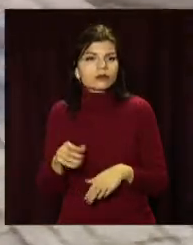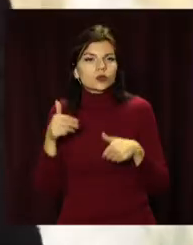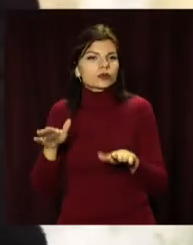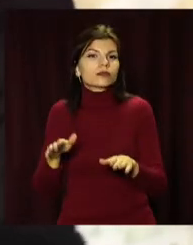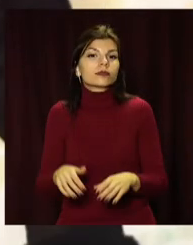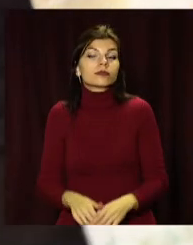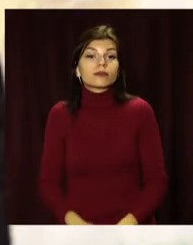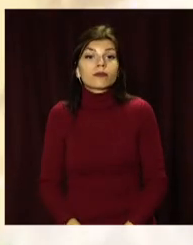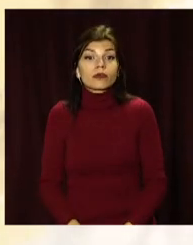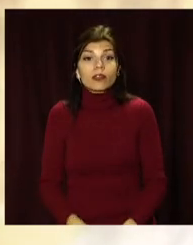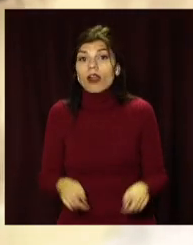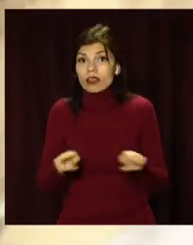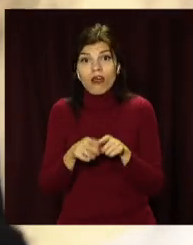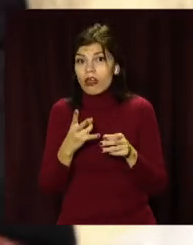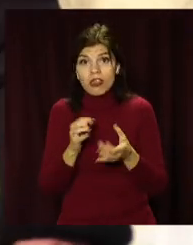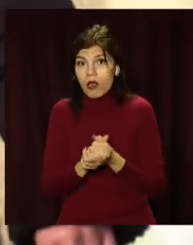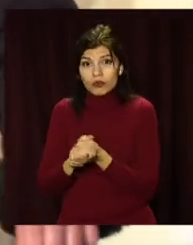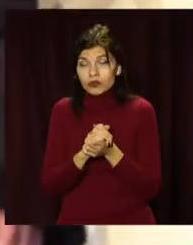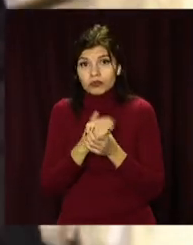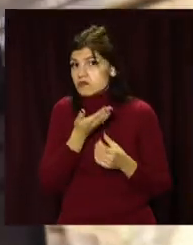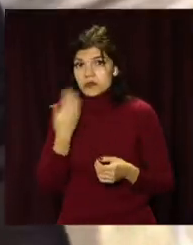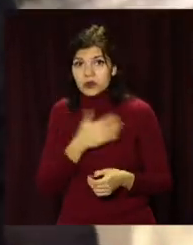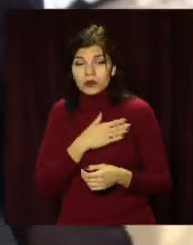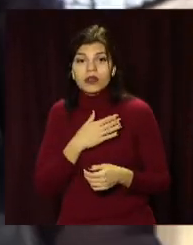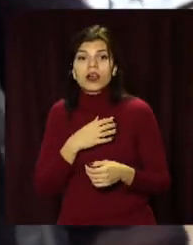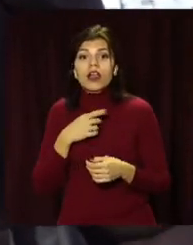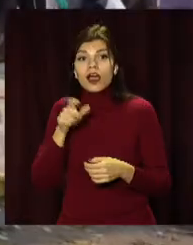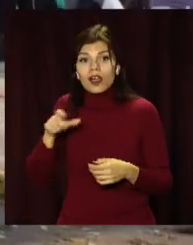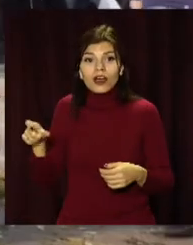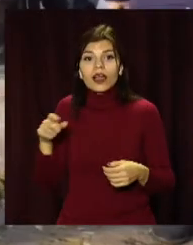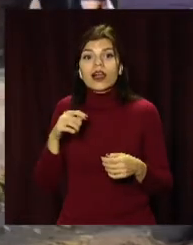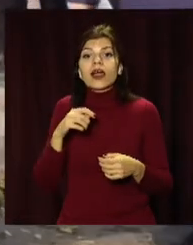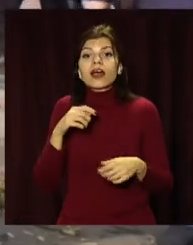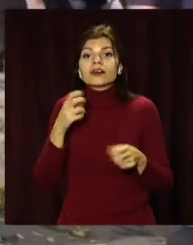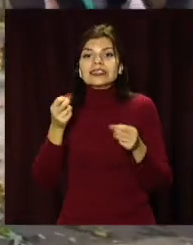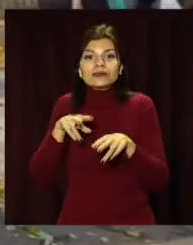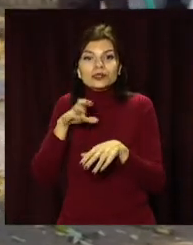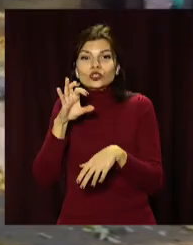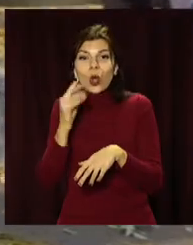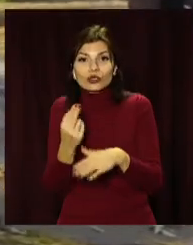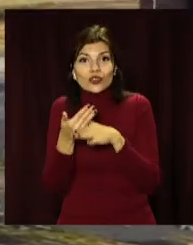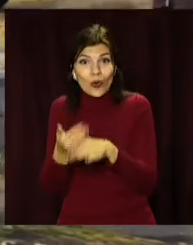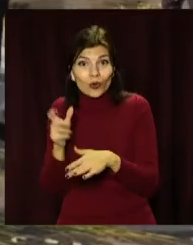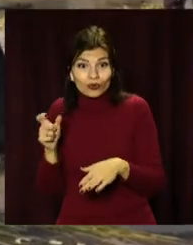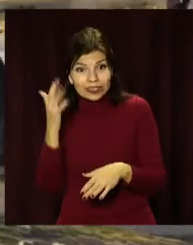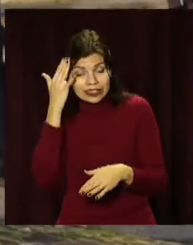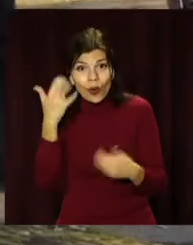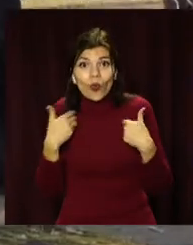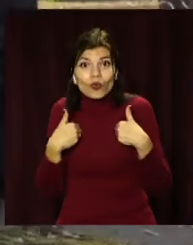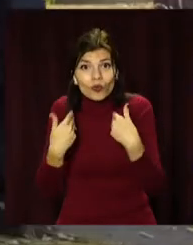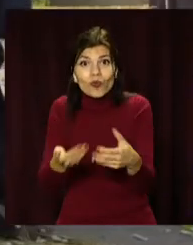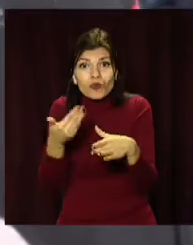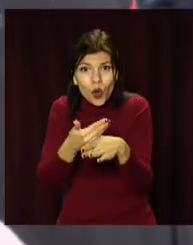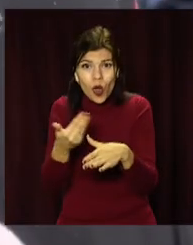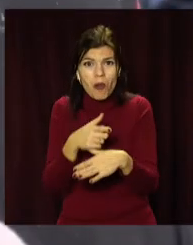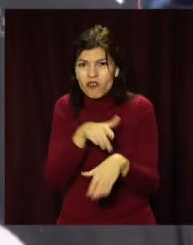Ось так не зовсім дружелюбно Безхаченка зустрічає соцпрацівників та фельдшерку міського центру соціальної допомоги, які пропонують їм свою